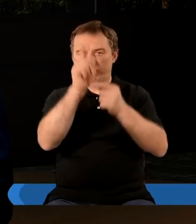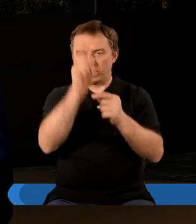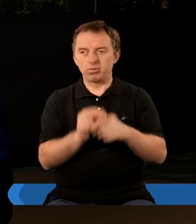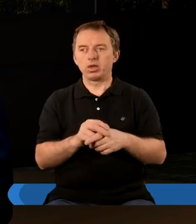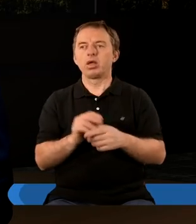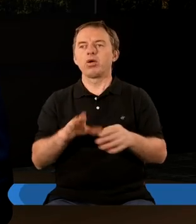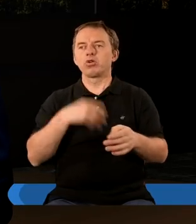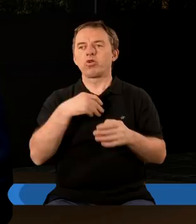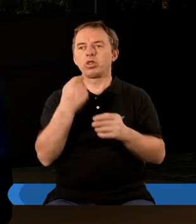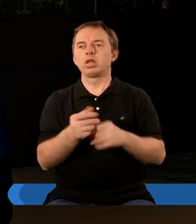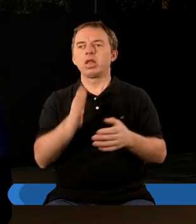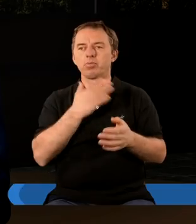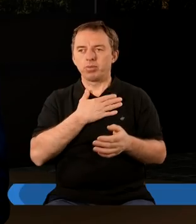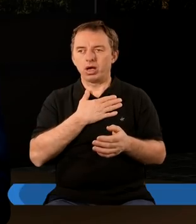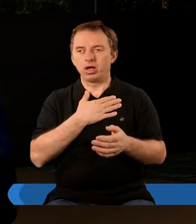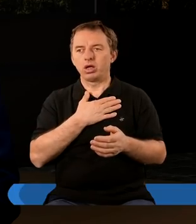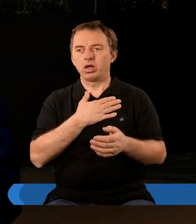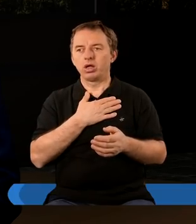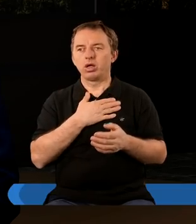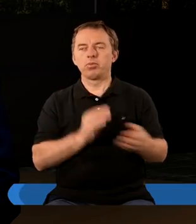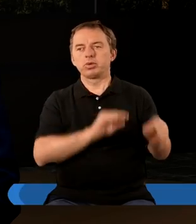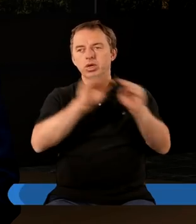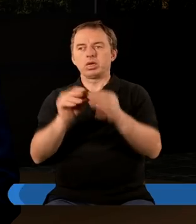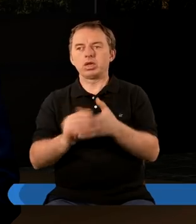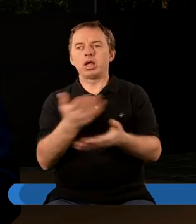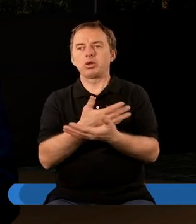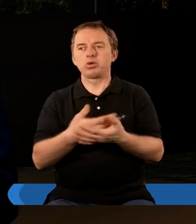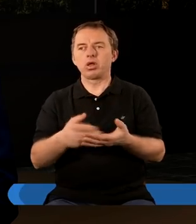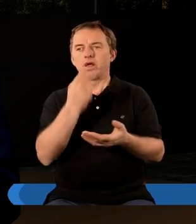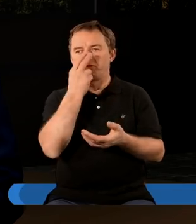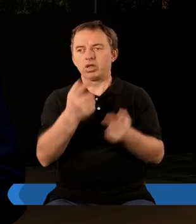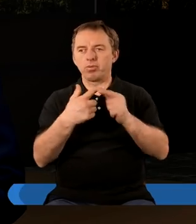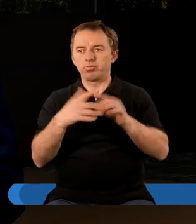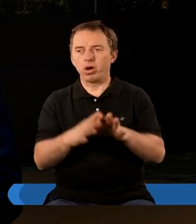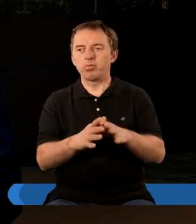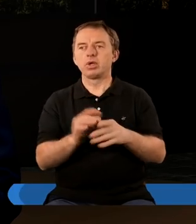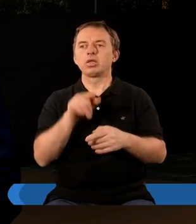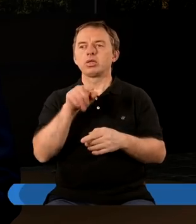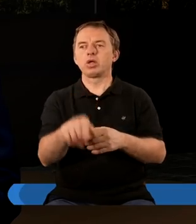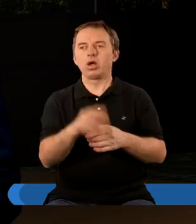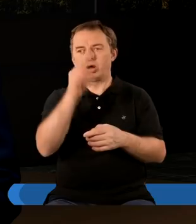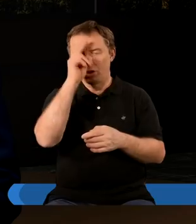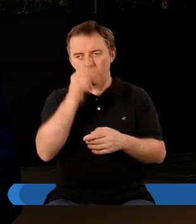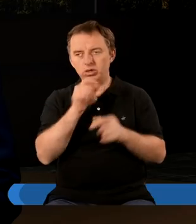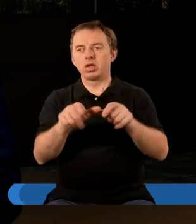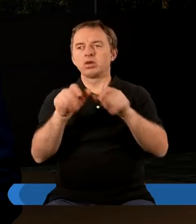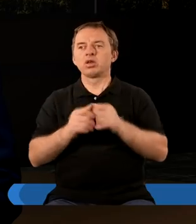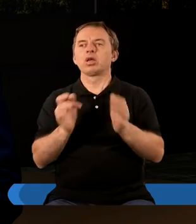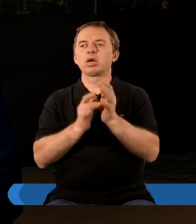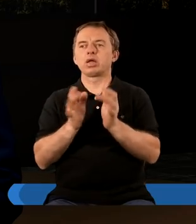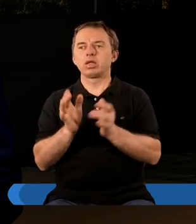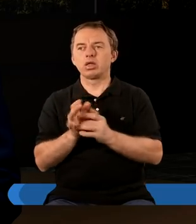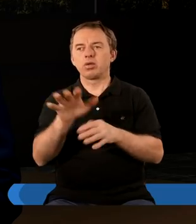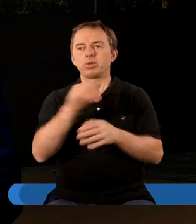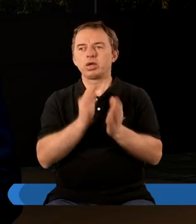w niebieskiej świątyni ma od razu przełożenia na to, co się dzieje na ziemi. Tu widzimy moment, kiedy do Ojca na tronie podchodzi